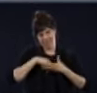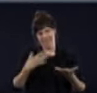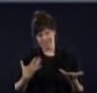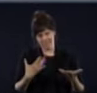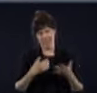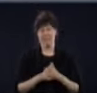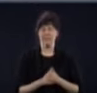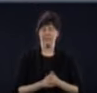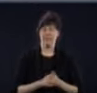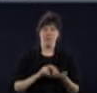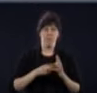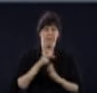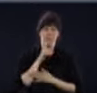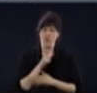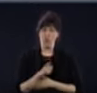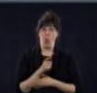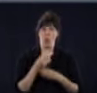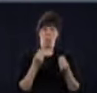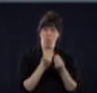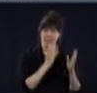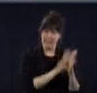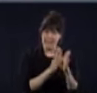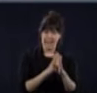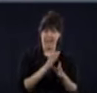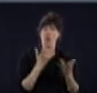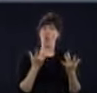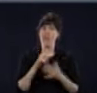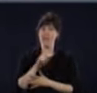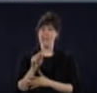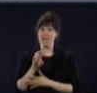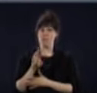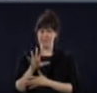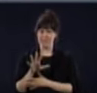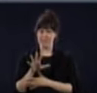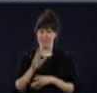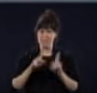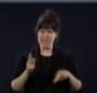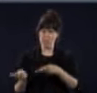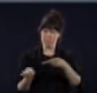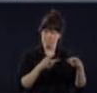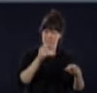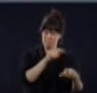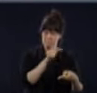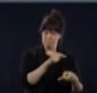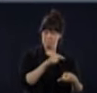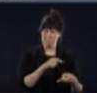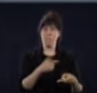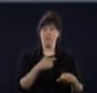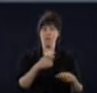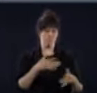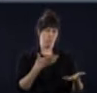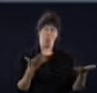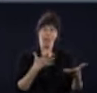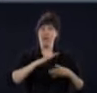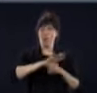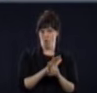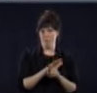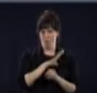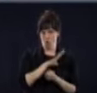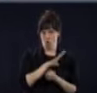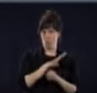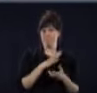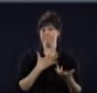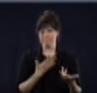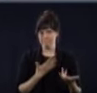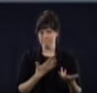volume de patients COVID-19. Il y a 165 actuellement qui sont hospitalisés pour la COVID-19. Mais l'éclosion,